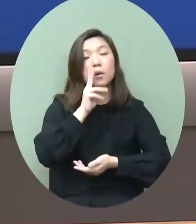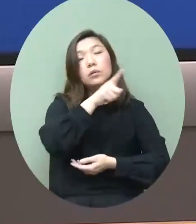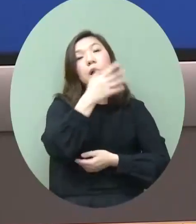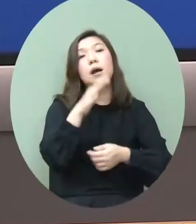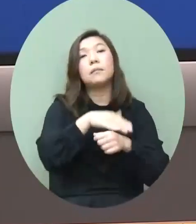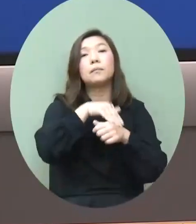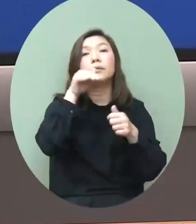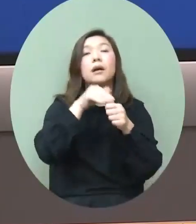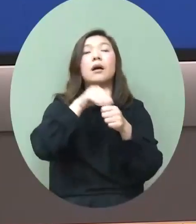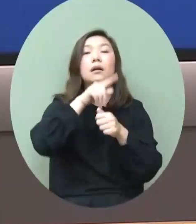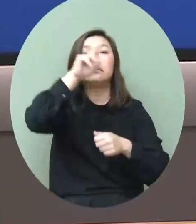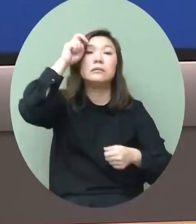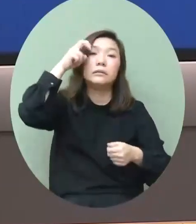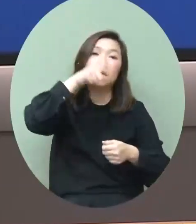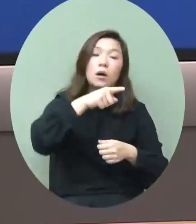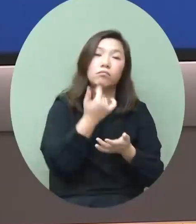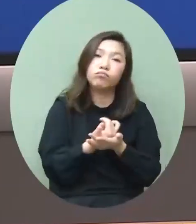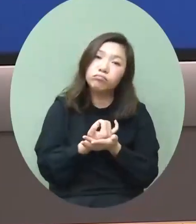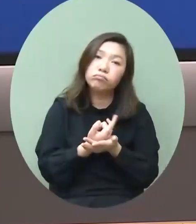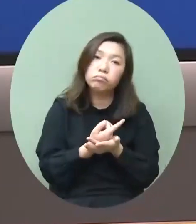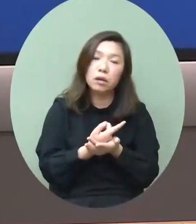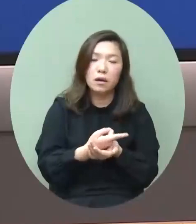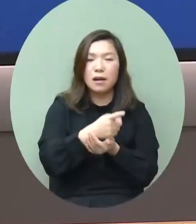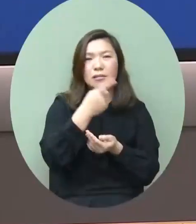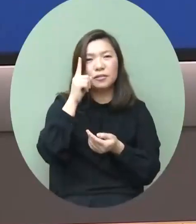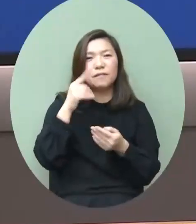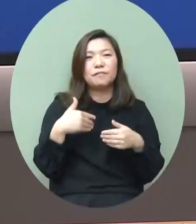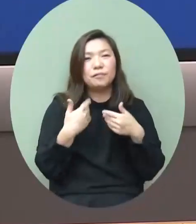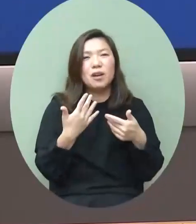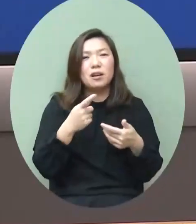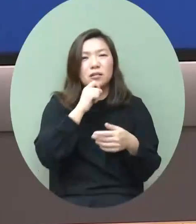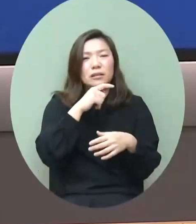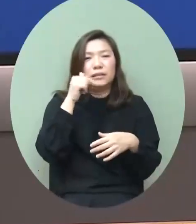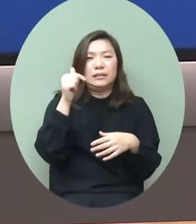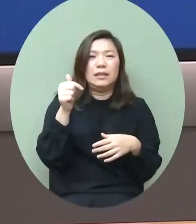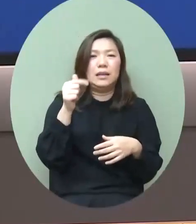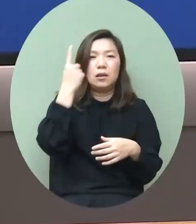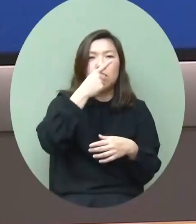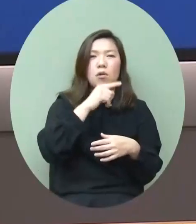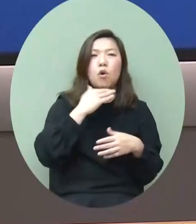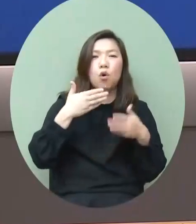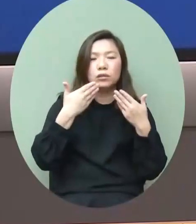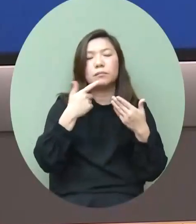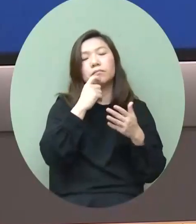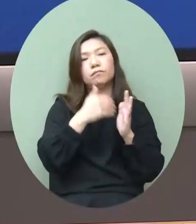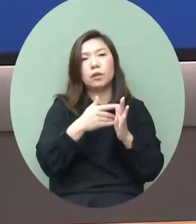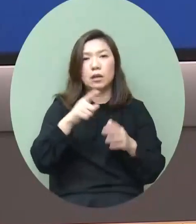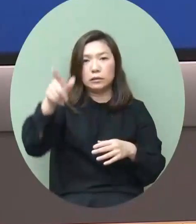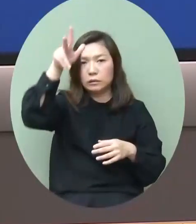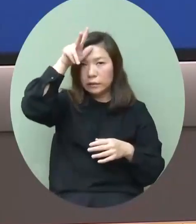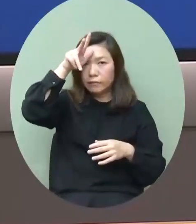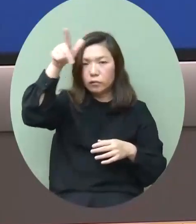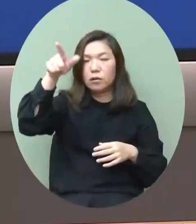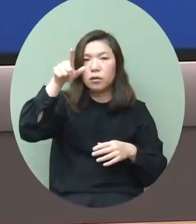研究或調查都希望大家發放更正面的訊息政府的官員也多